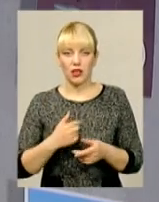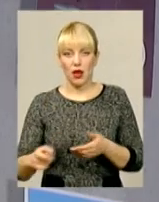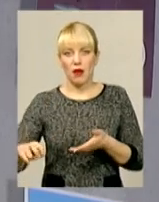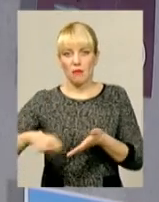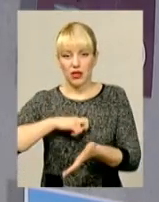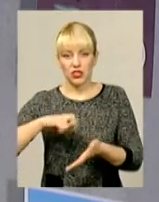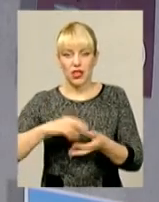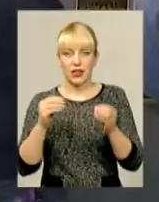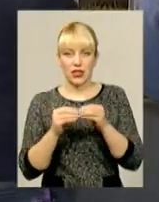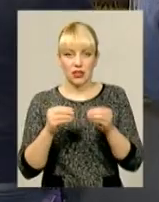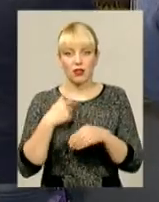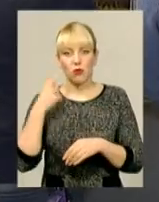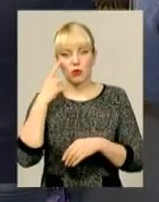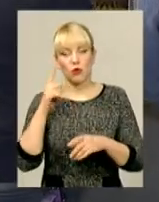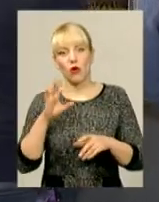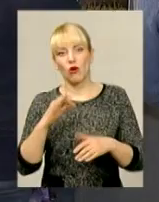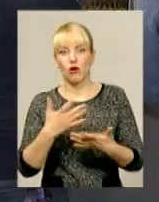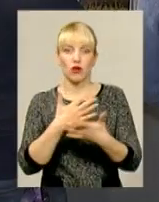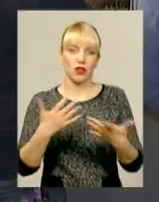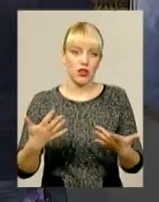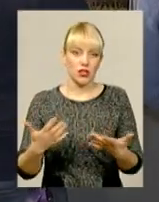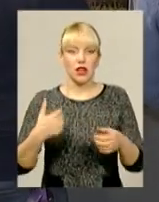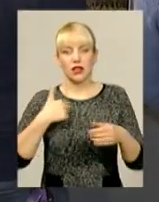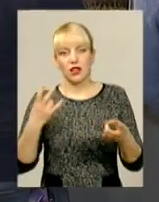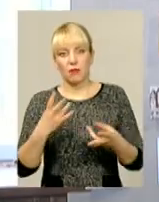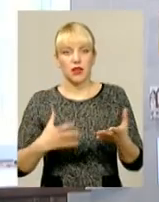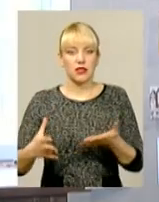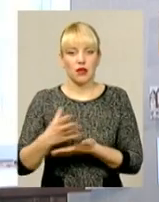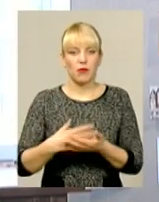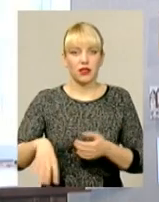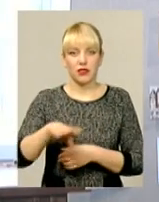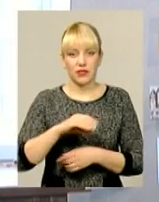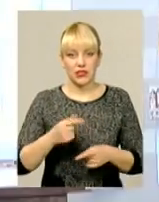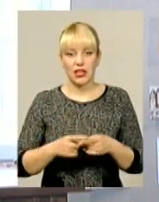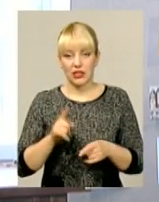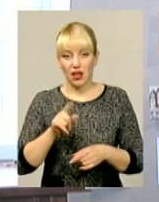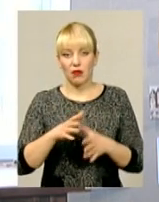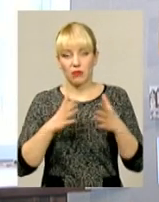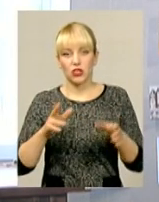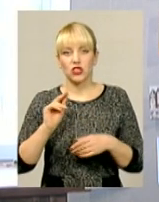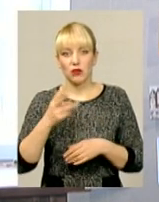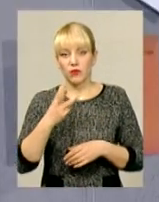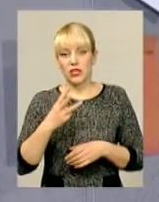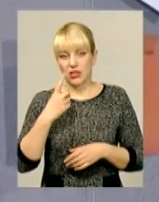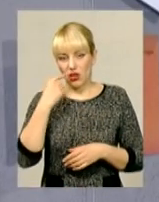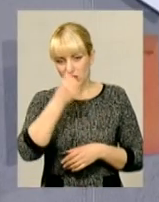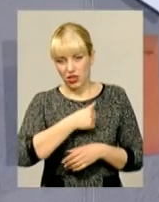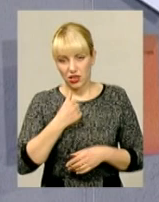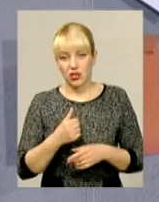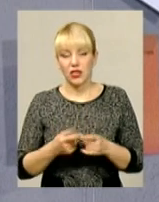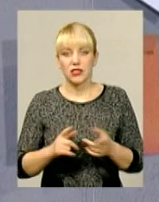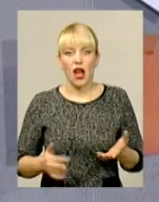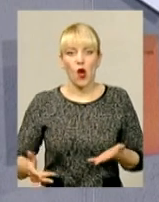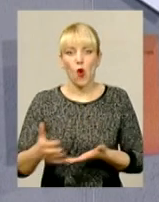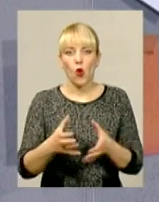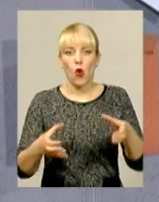були дуже різні. Подумала, боже мій, яке різноманіття, треба зібрати все. І так, трохи більше, ніж за рік, колекція Афіни зросла